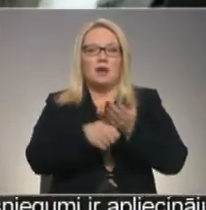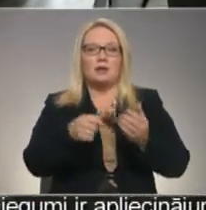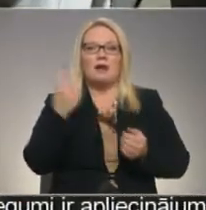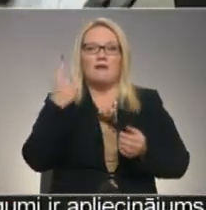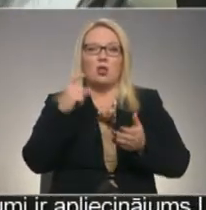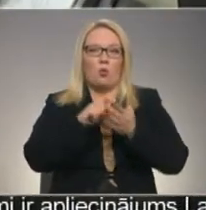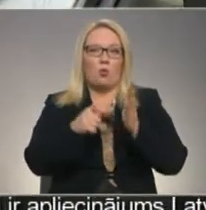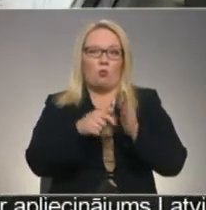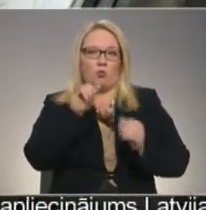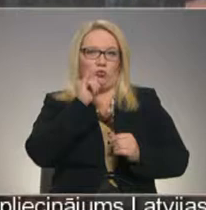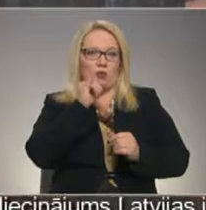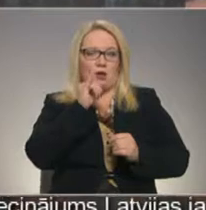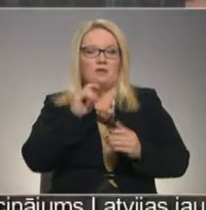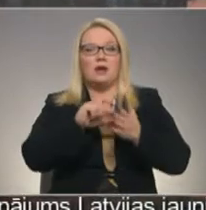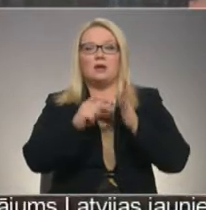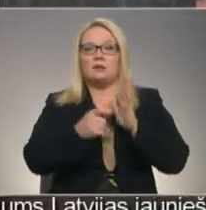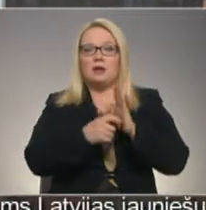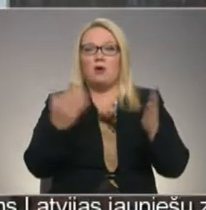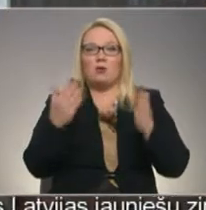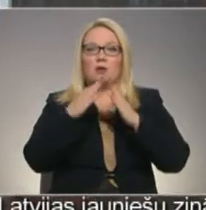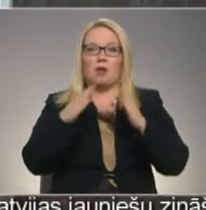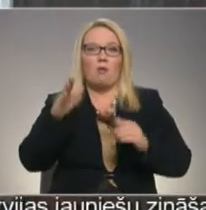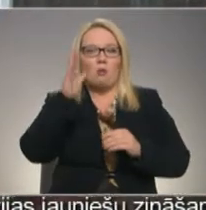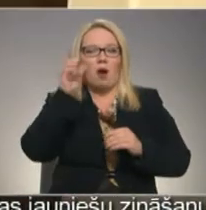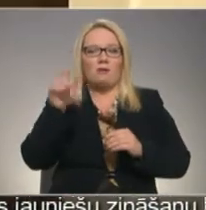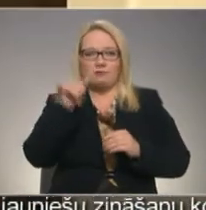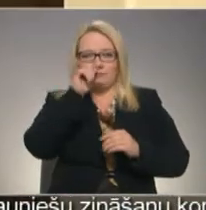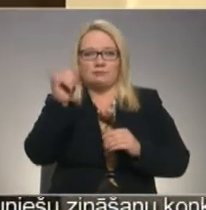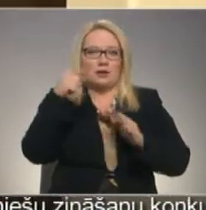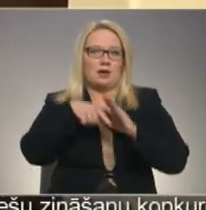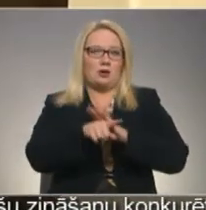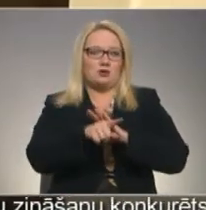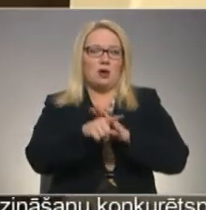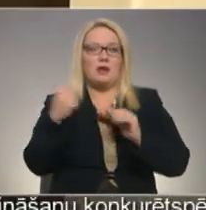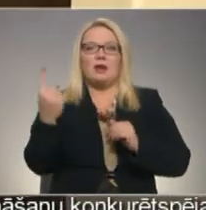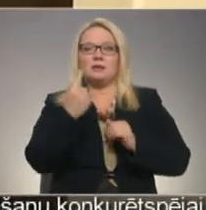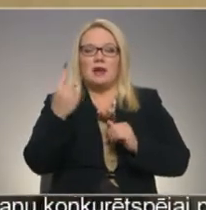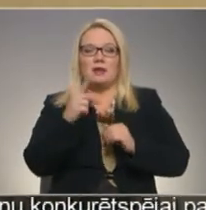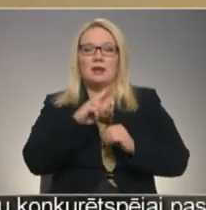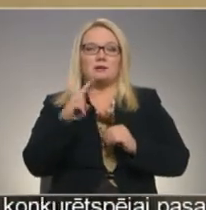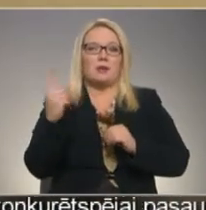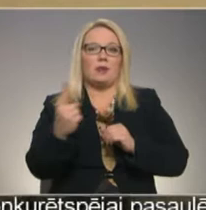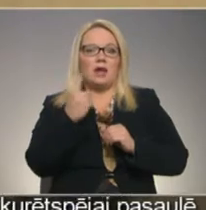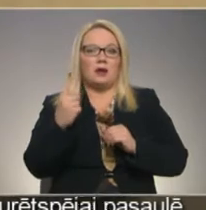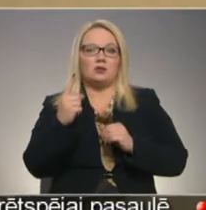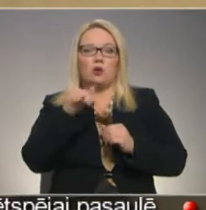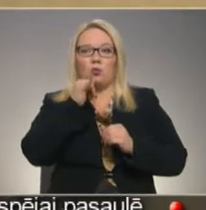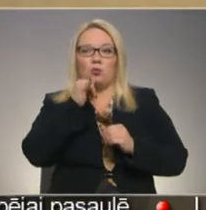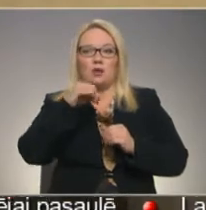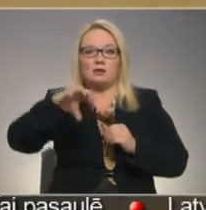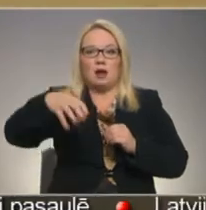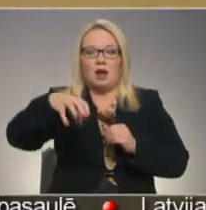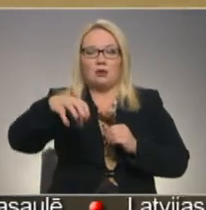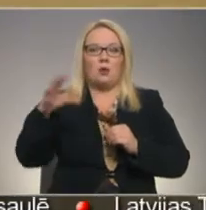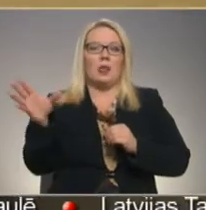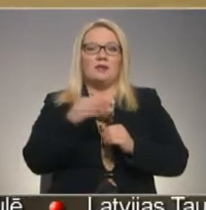kubikmetru ūdenes. Vai ir dzīvokļi, kuros nam pārvāldnieku neielaiž? Vai ir skaidītāji, kuri negriežas, ja tiek attaisīts ūdenes krānas?